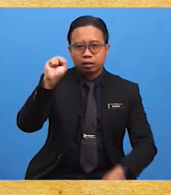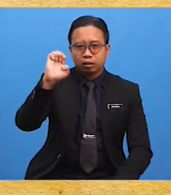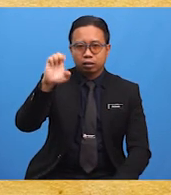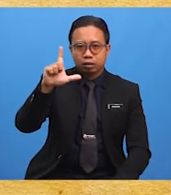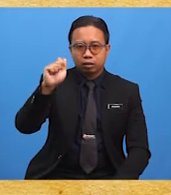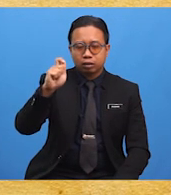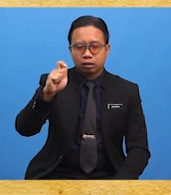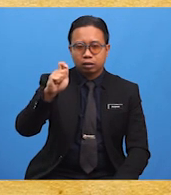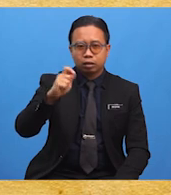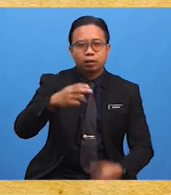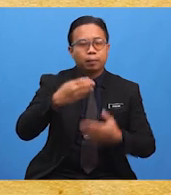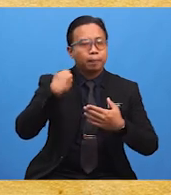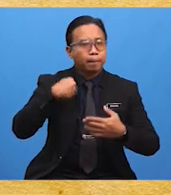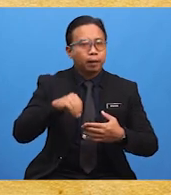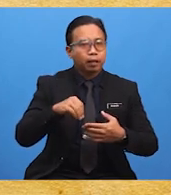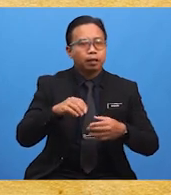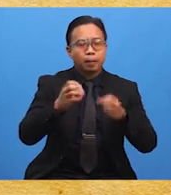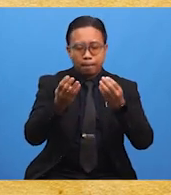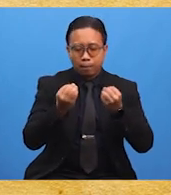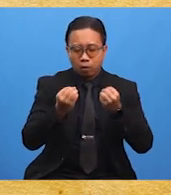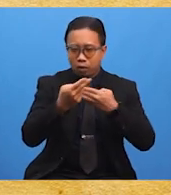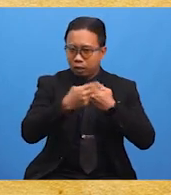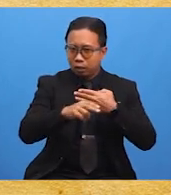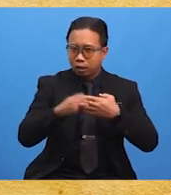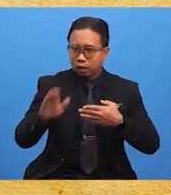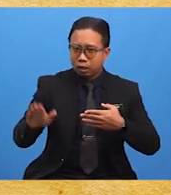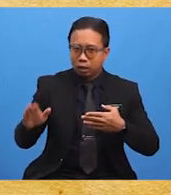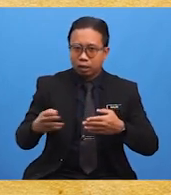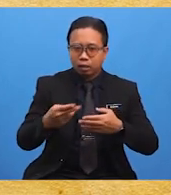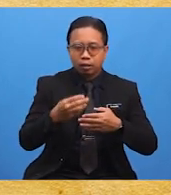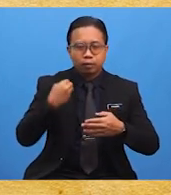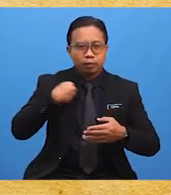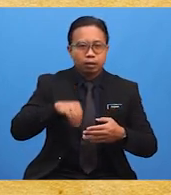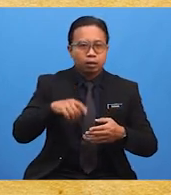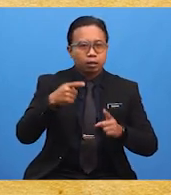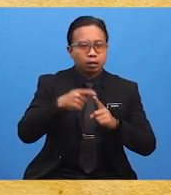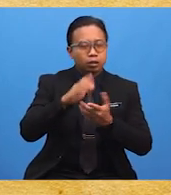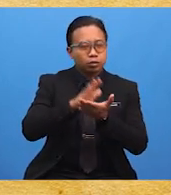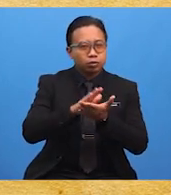cenderung menghantar anak-anak mereka ke sekolah Inggeris.